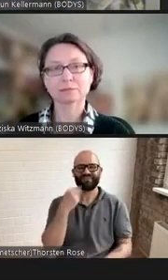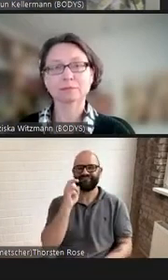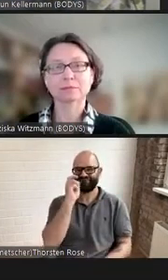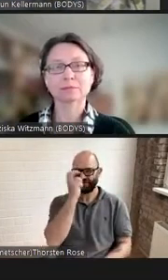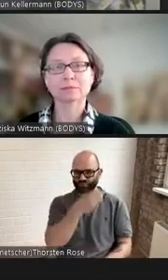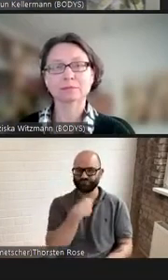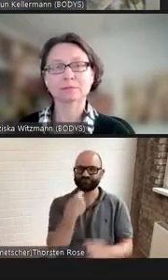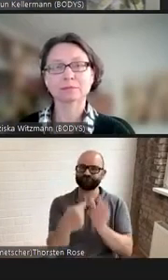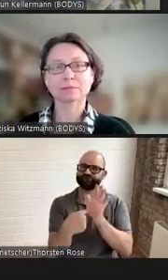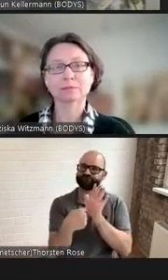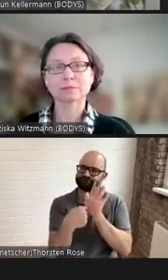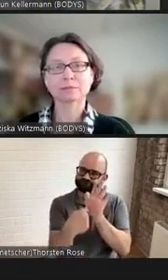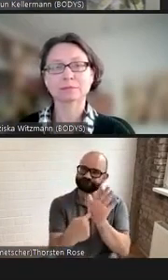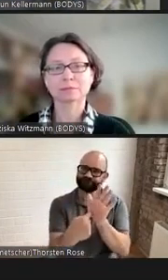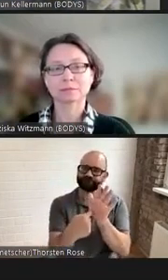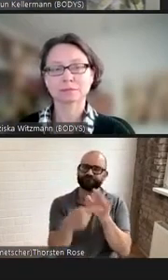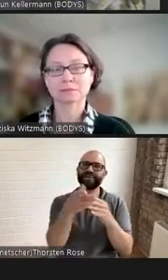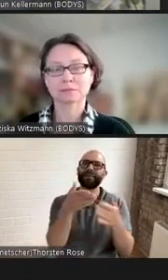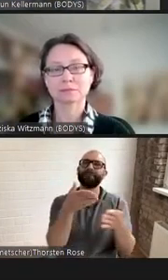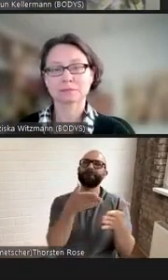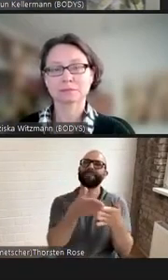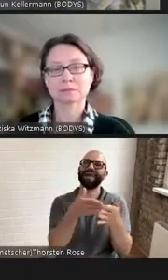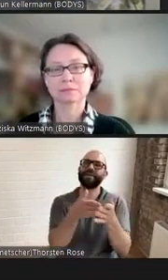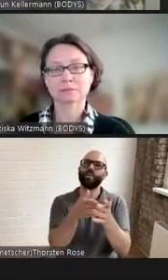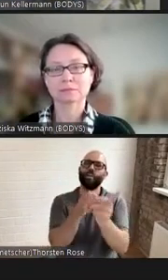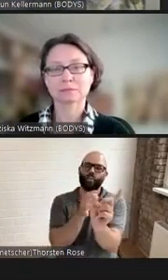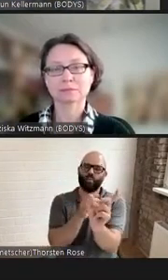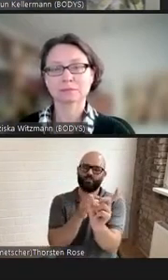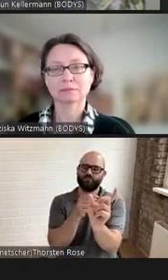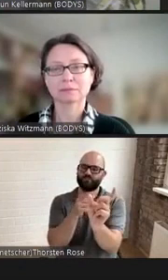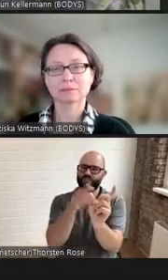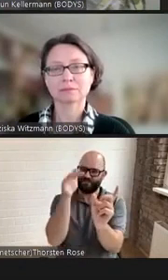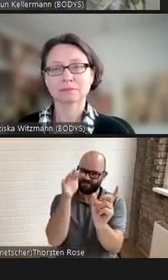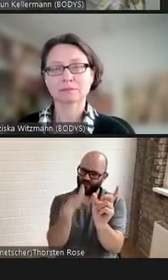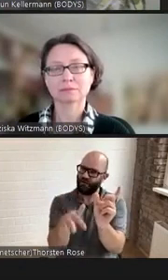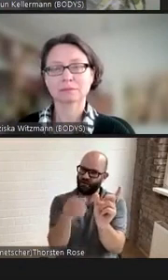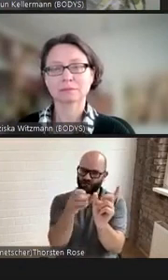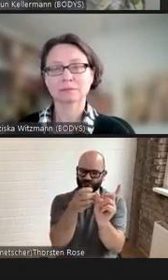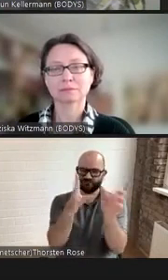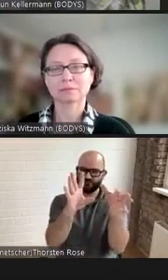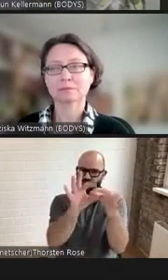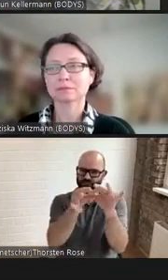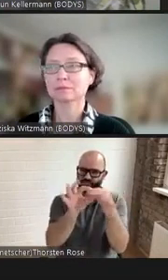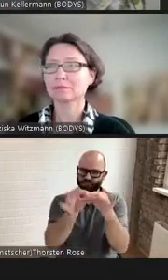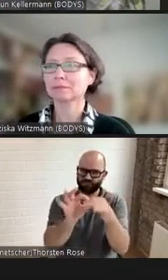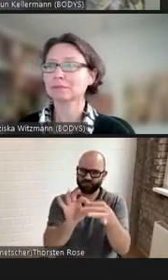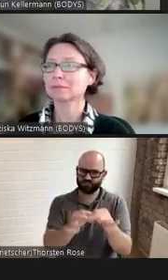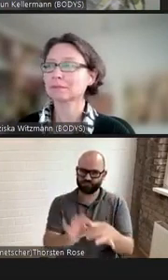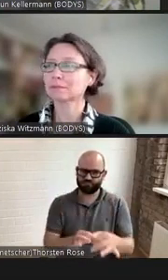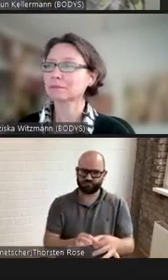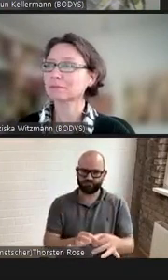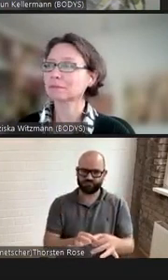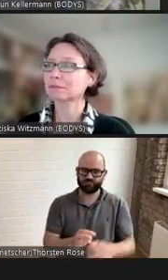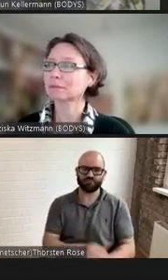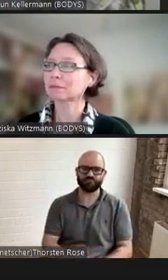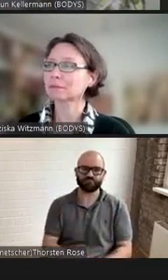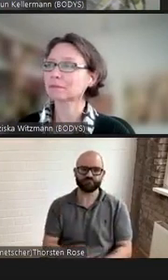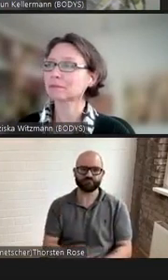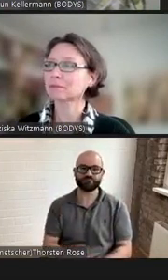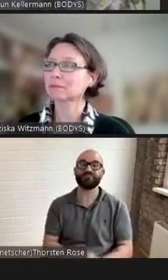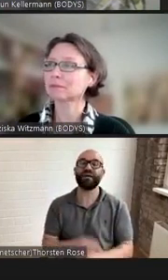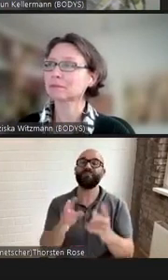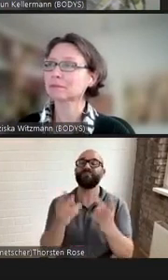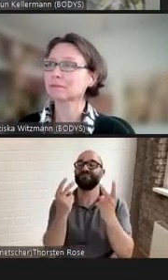Am Ende des Tages kann es aus meiner Perspektive aber nicht dabei